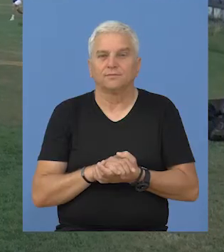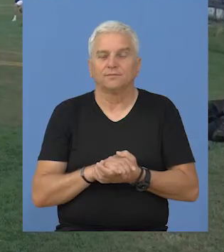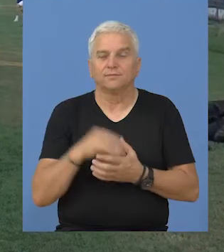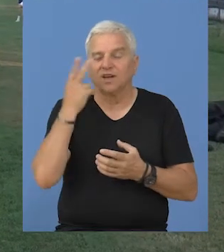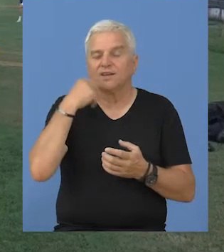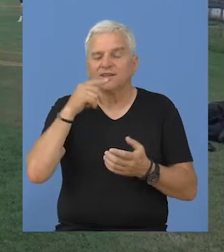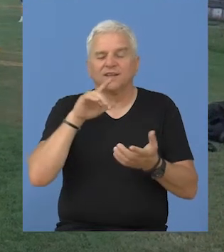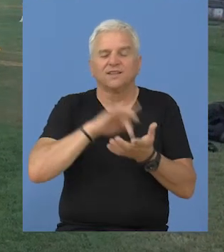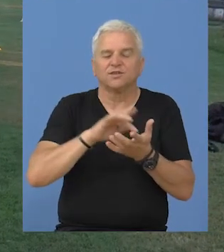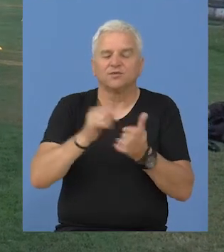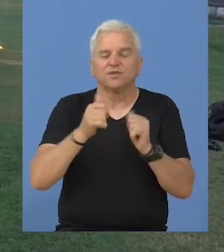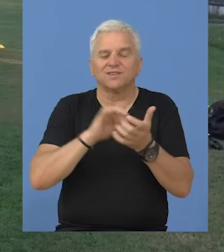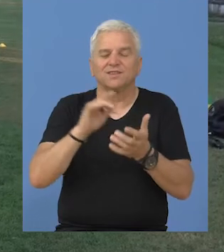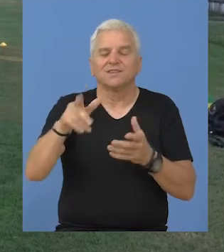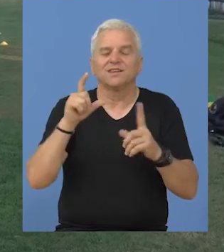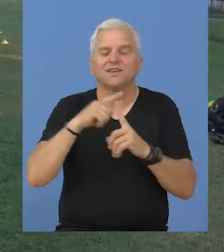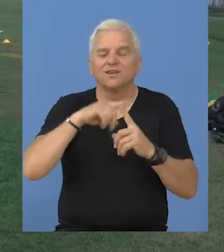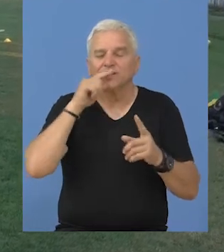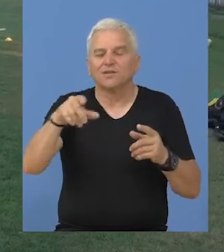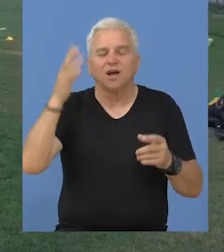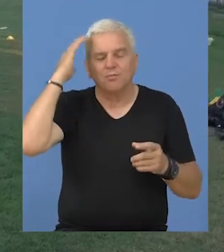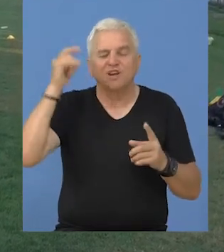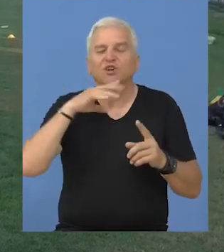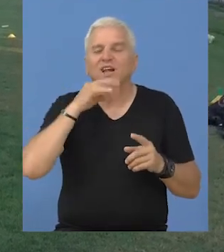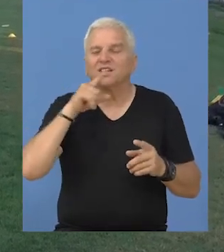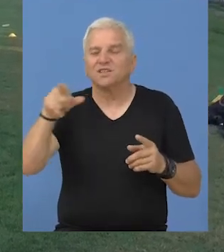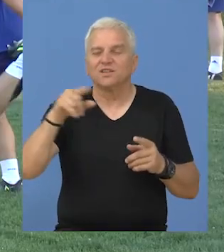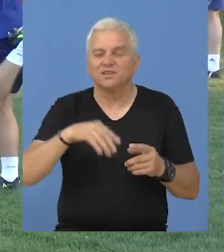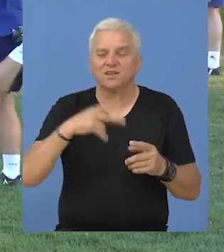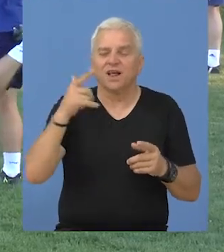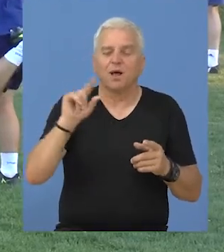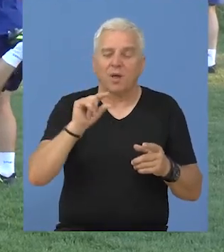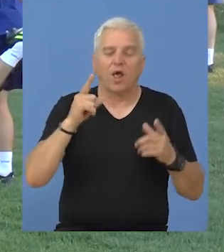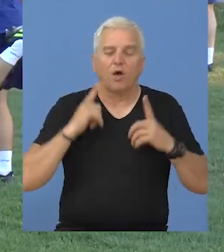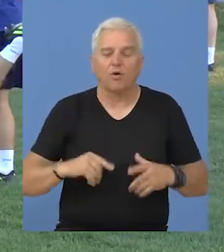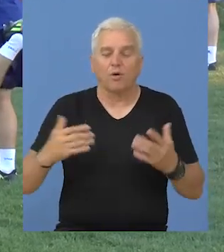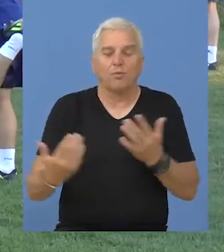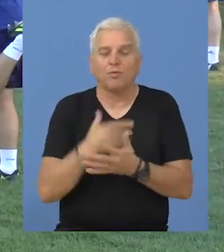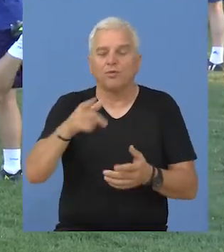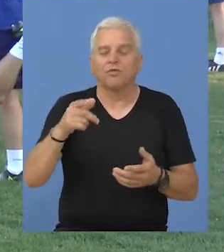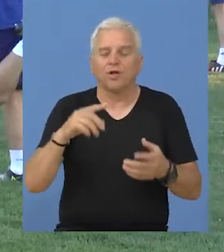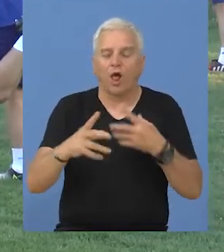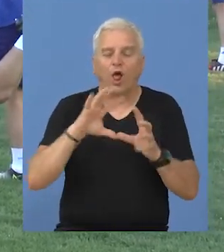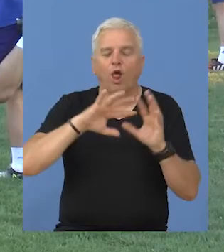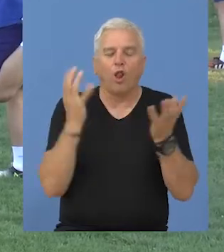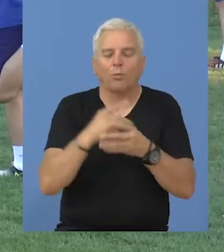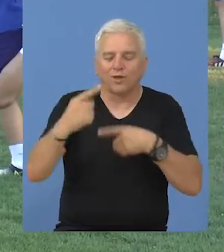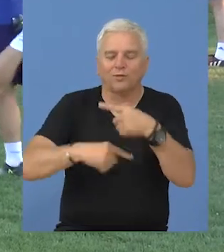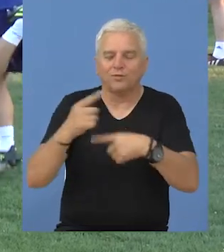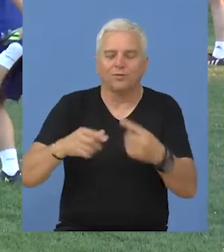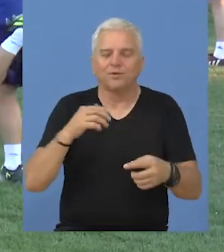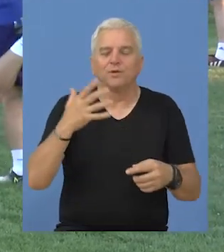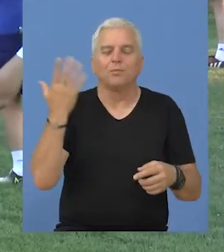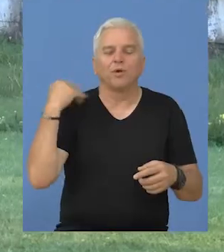Na terenu sportskog centra Đorđe je tapavica Đoja u Bačkom gradištu. Nakon kratke pauze ponovo se zakotrljala